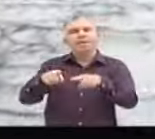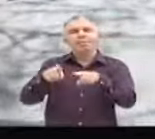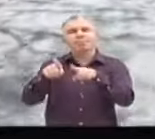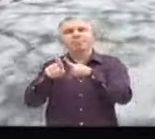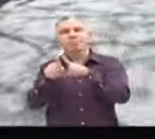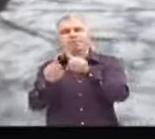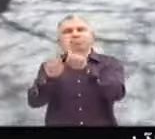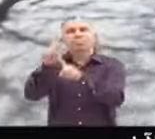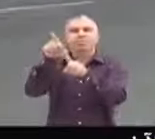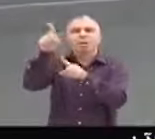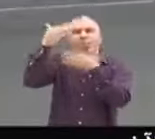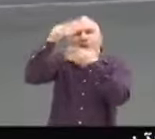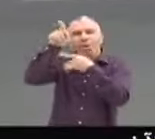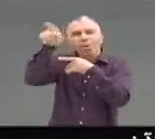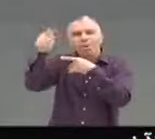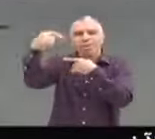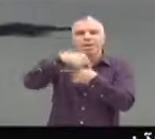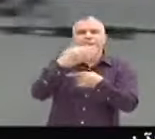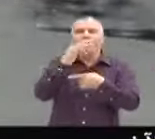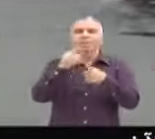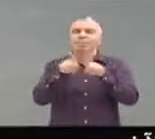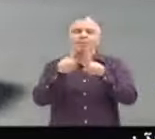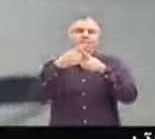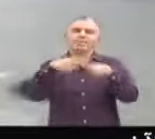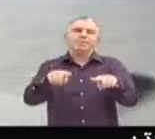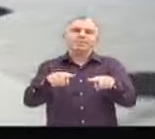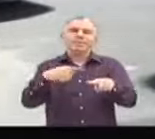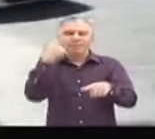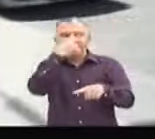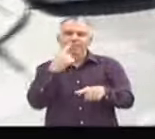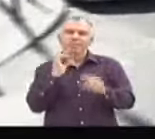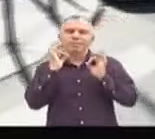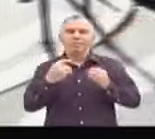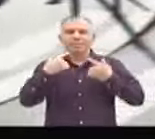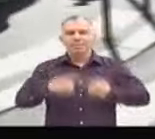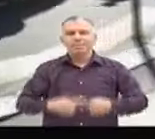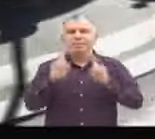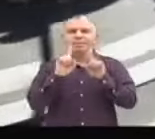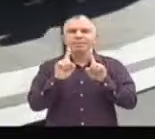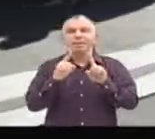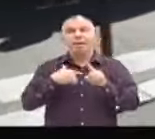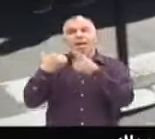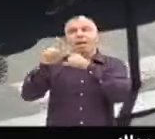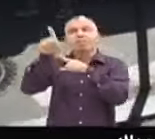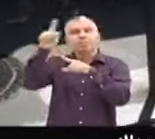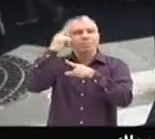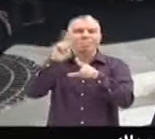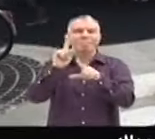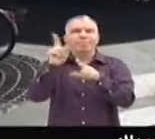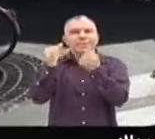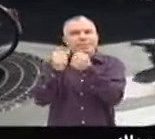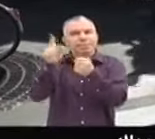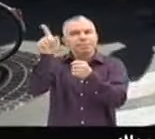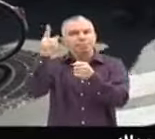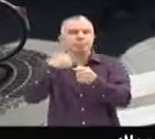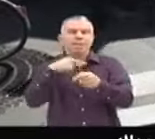La différence des autres, parce qu'ils sont trop quand même, on est trop sur les uns et sur les autres, et ça devient étouffant. Certaines libertés que je n'ai